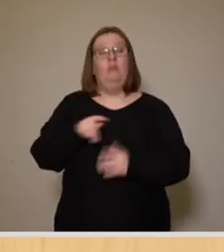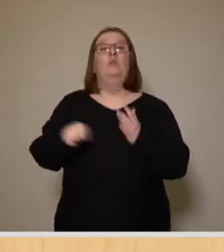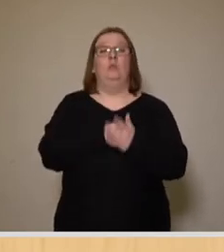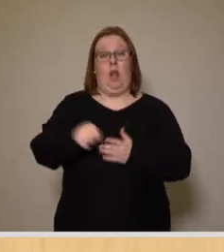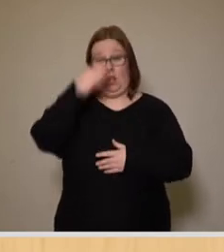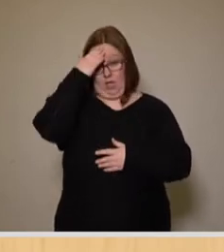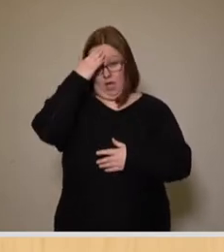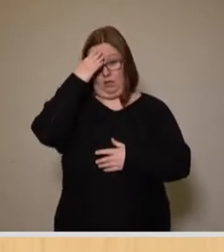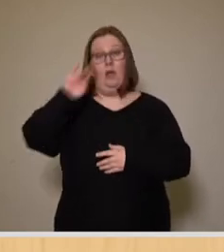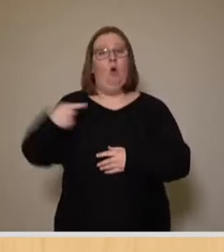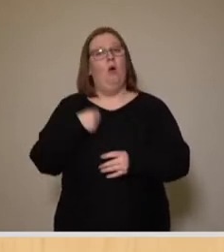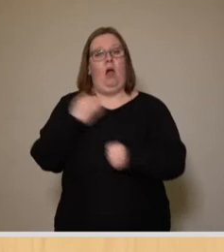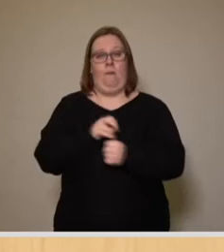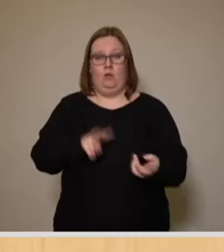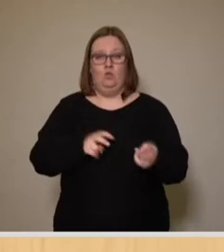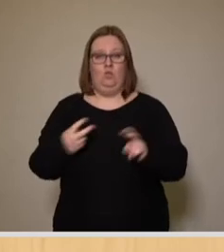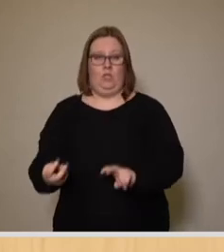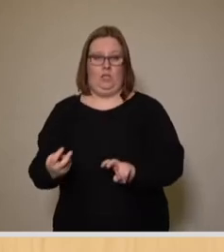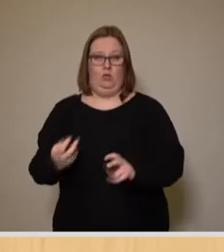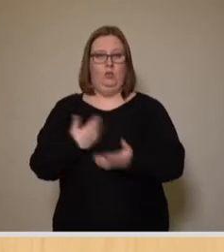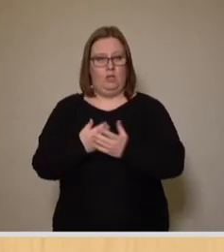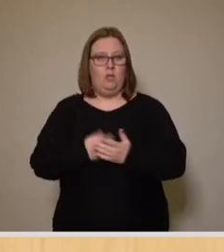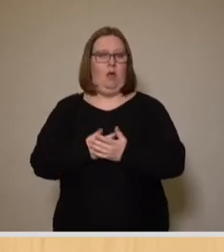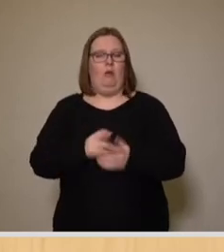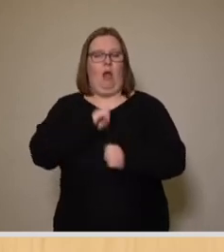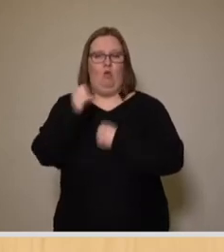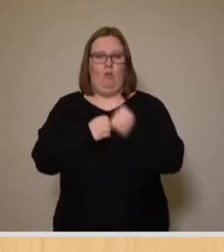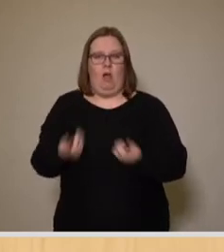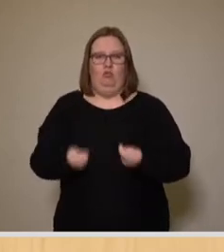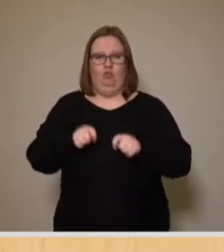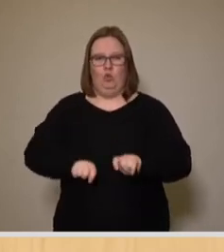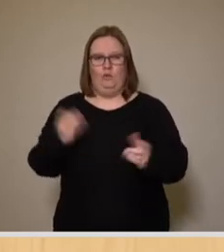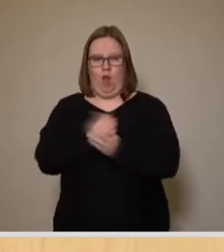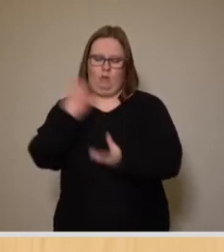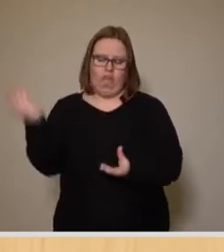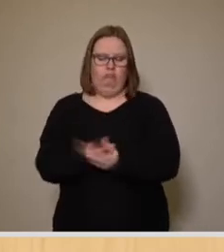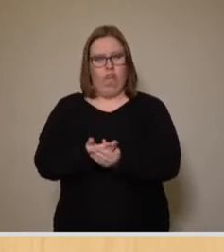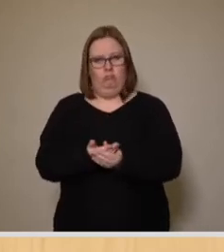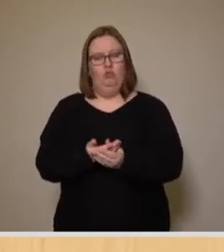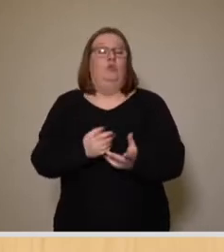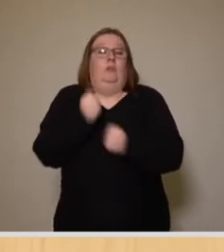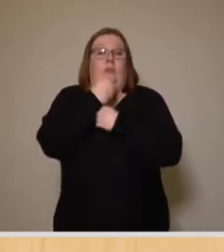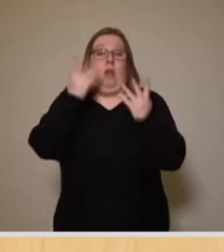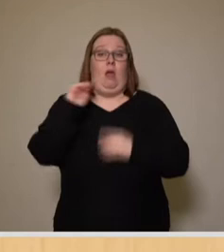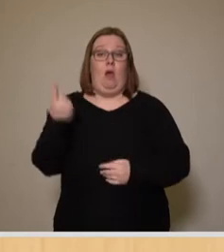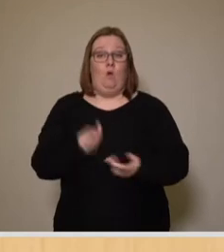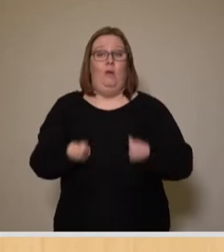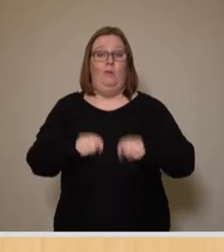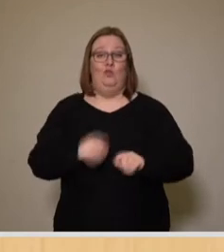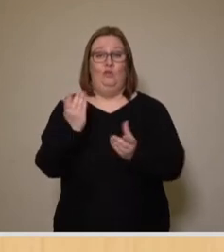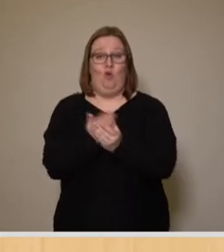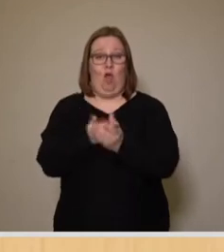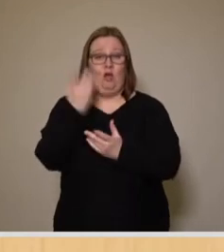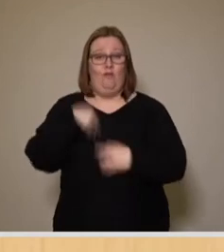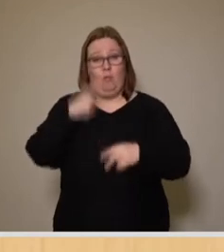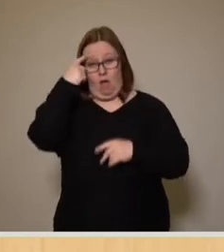setzen sie bei unserer Arbeit um, insofern sind sie in die Beschlussvorlagen eingeflossen und wir setzen natürlich die Beschlussvorlagen